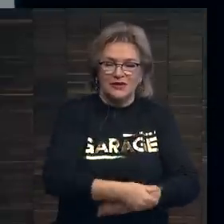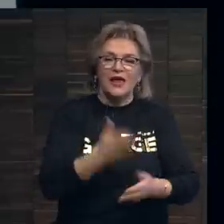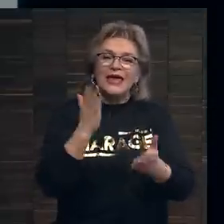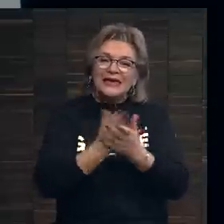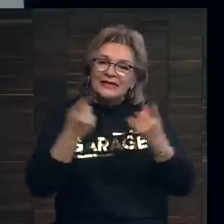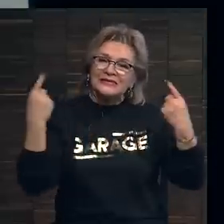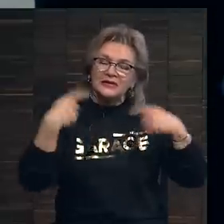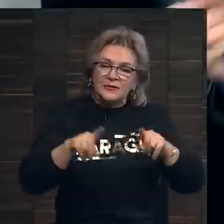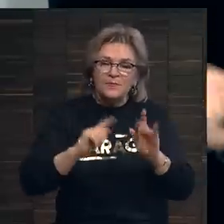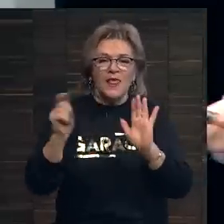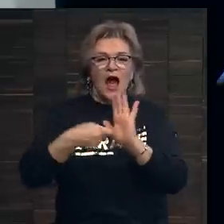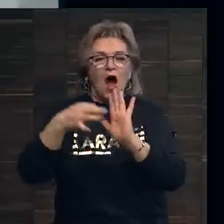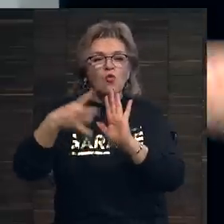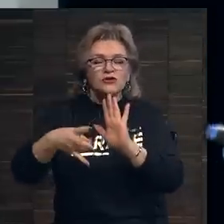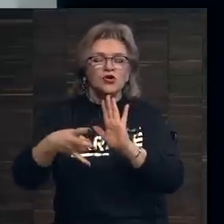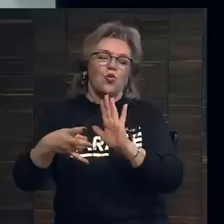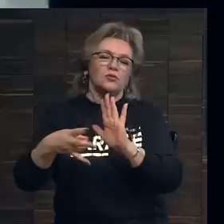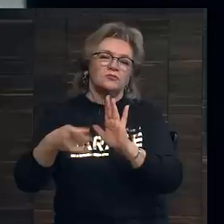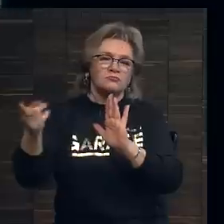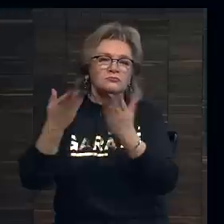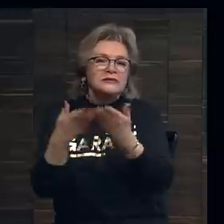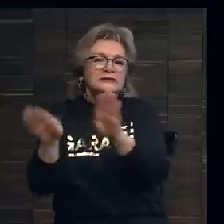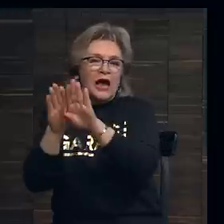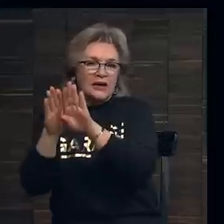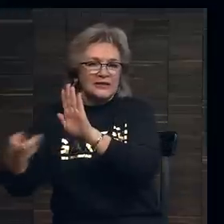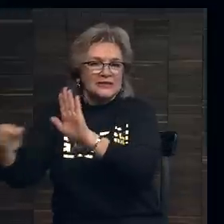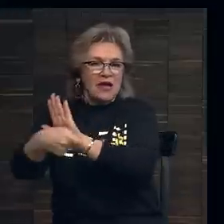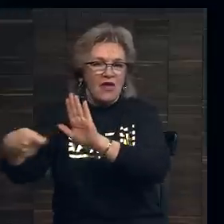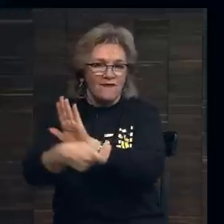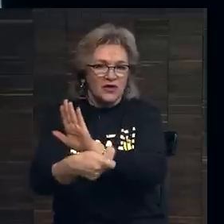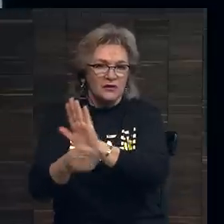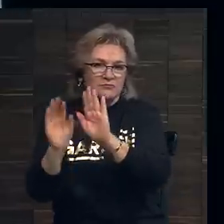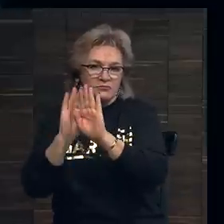Есть также так называемые аукционы с закрытыми заявками.